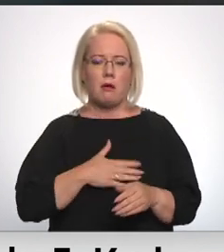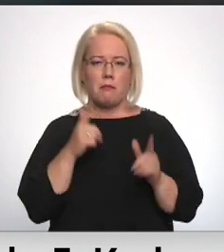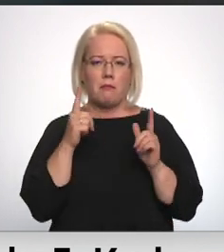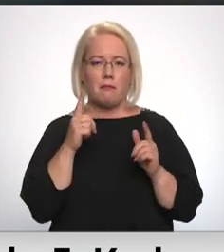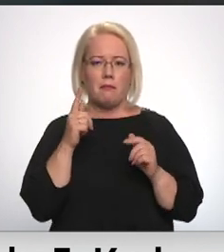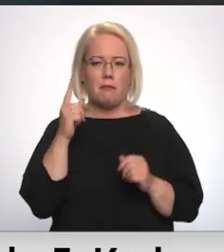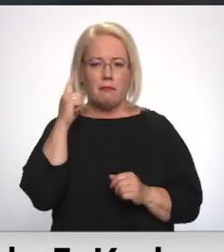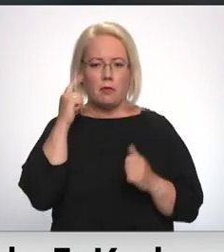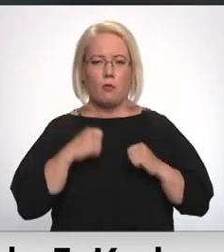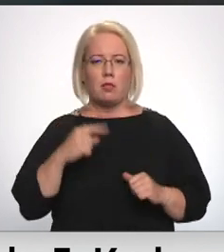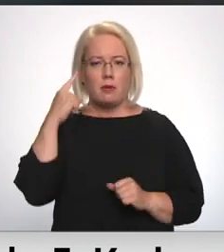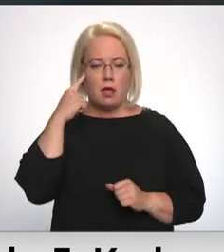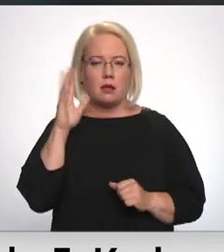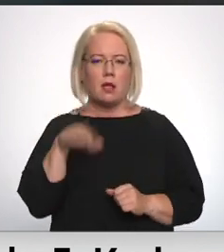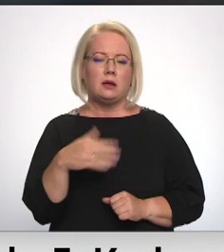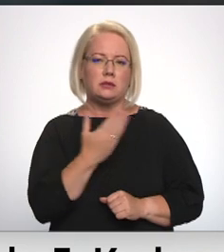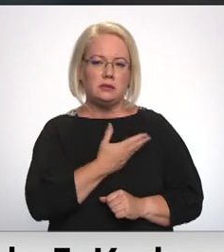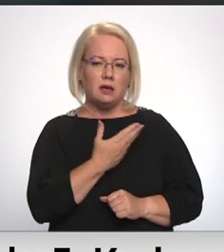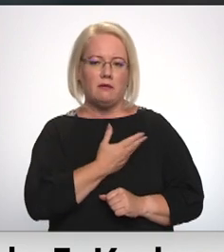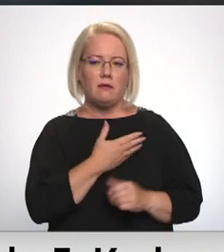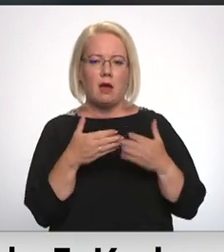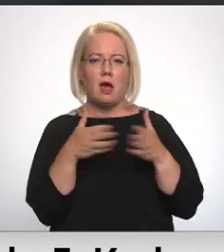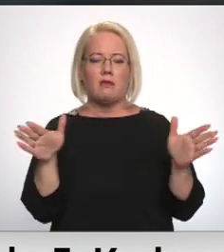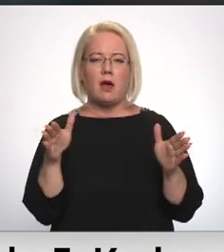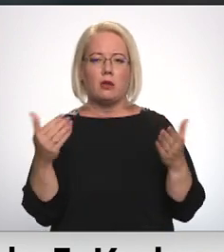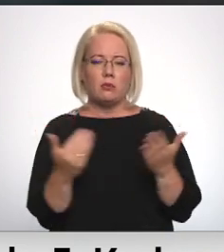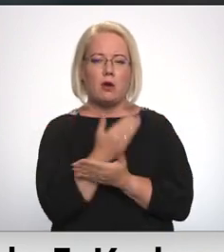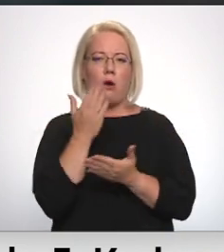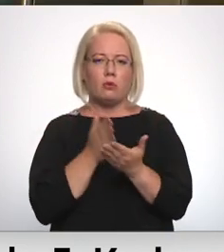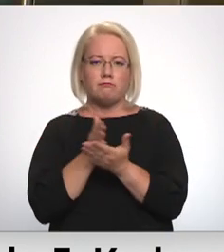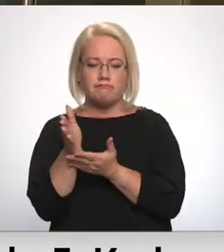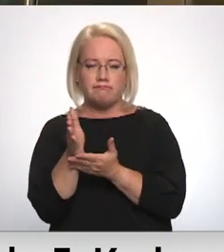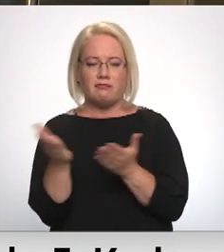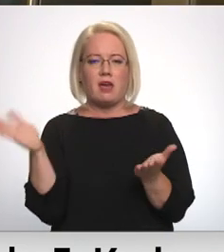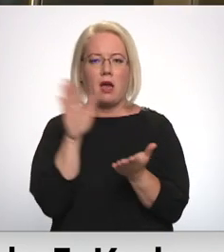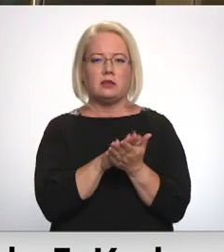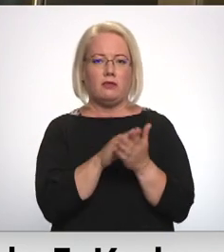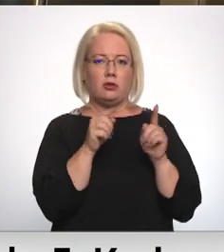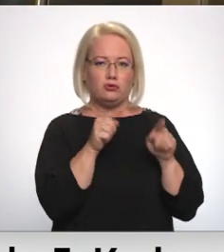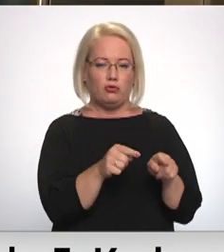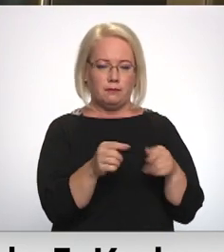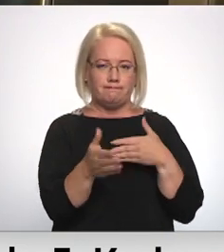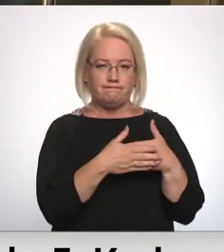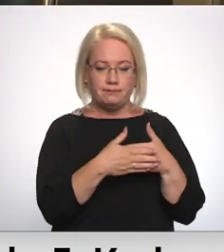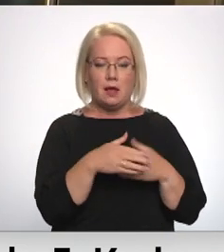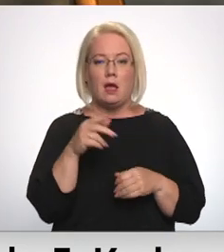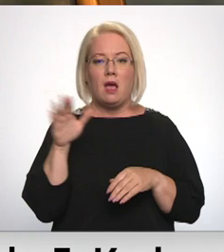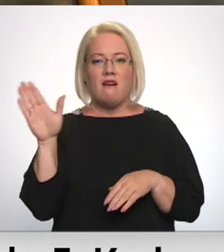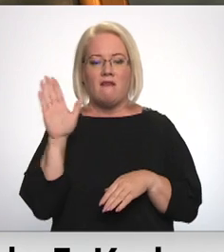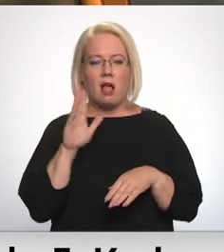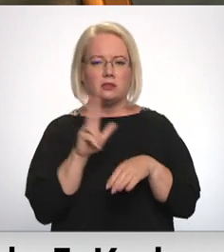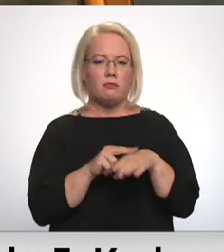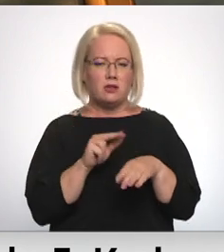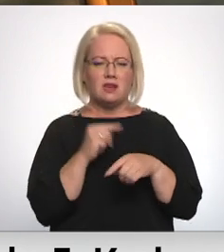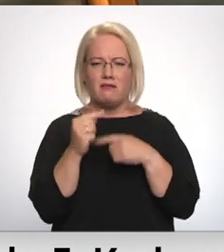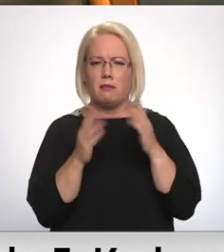Lai dzīvē atvērt jaunu lapusi, jāizvēr šī lapusi. Valsts policijā Čūzes vienmēr būs